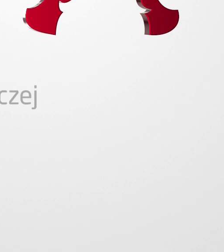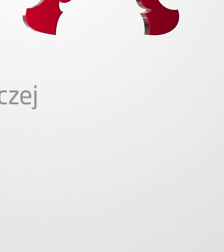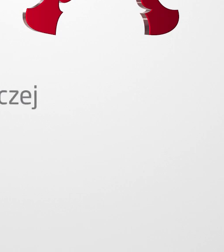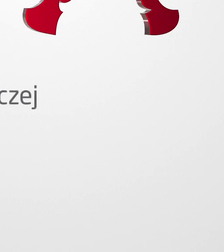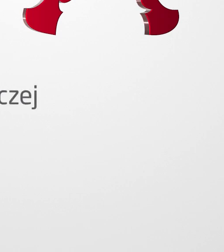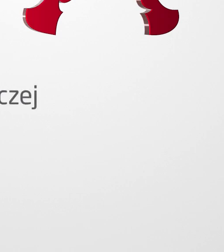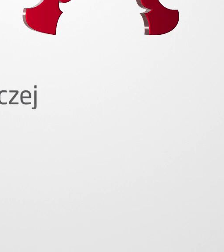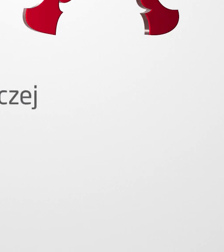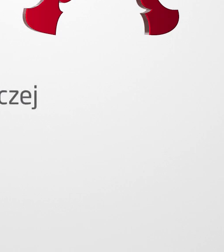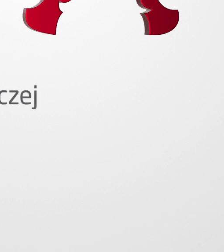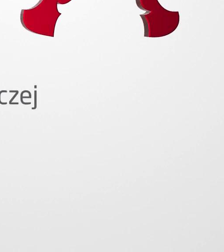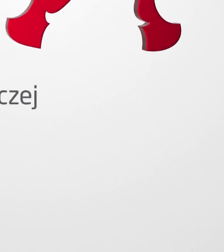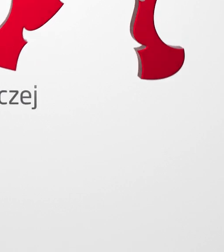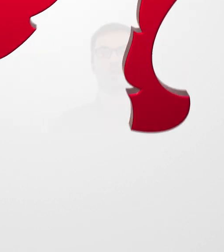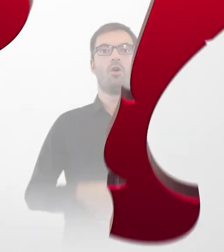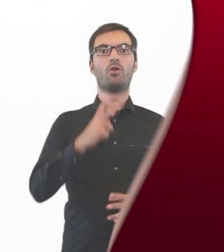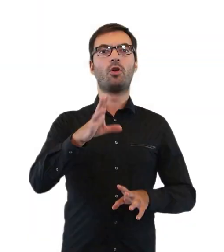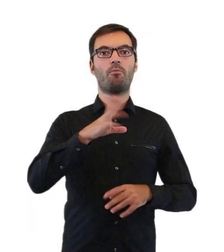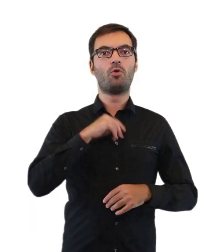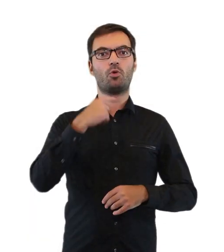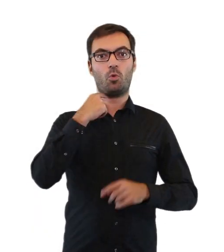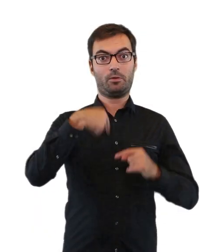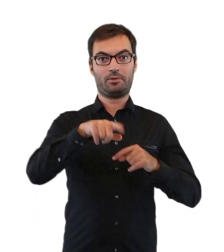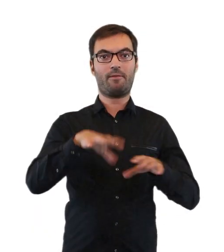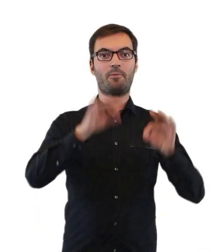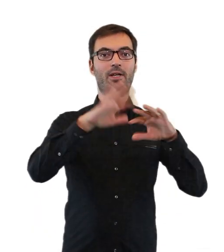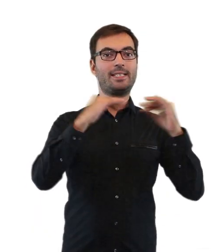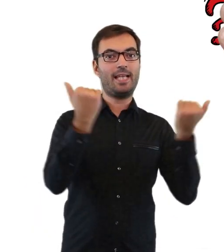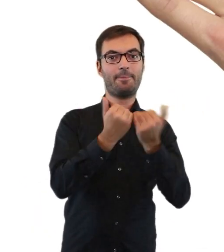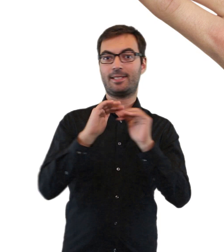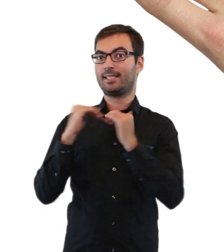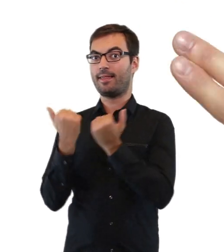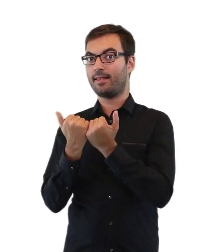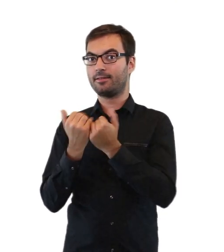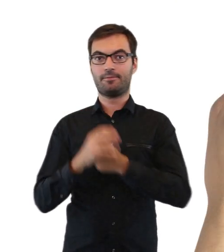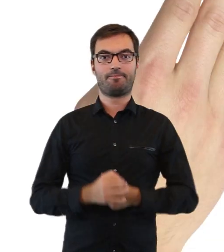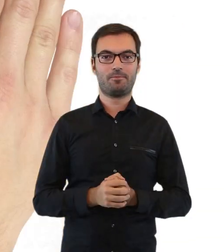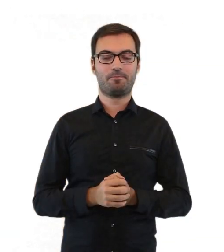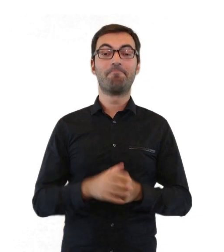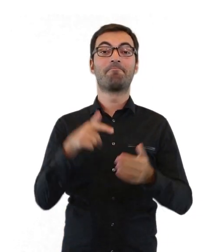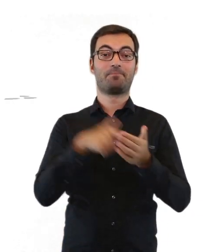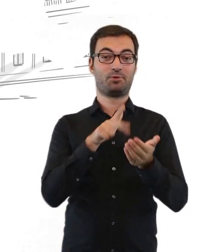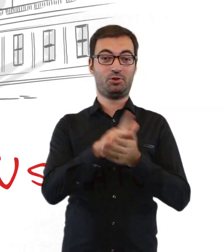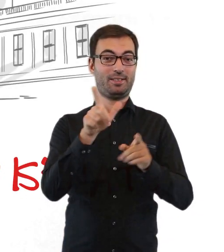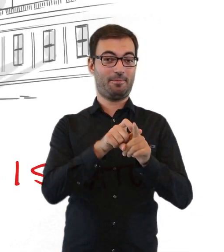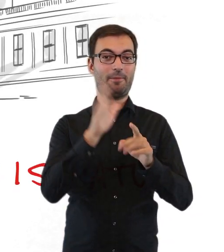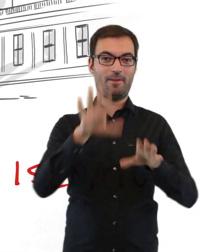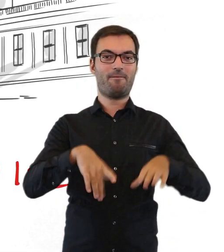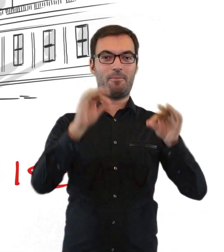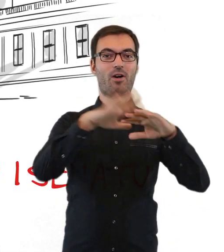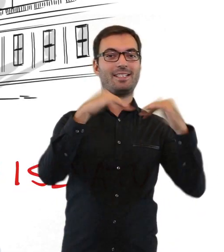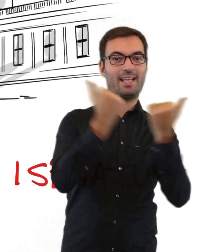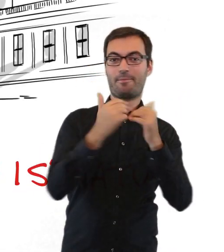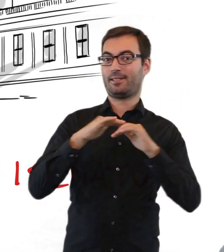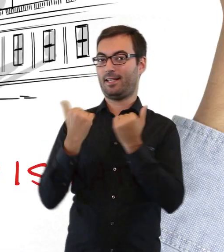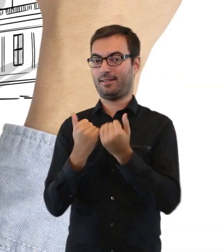Komunikat Państwowej Komisji Wyborczej. Kto może głosować w wyborach do Sejmu i Senatu? Wybory do Sejmu i